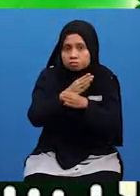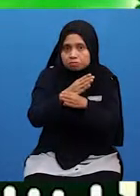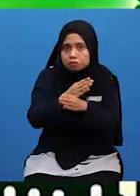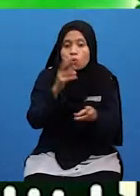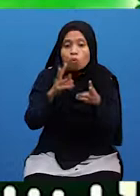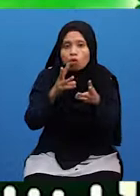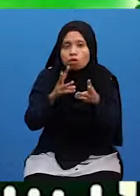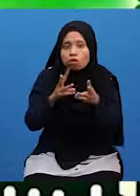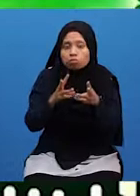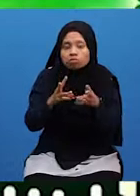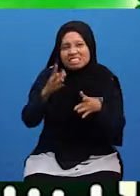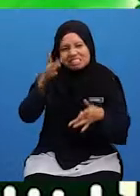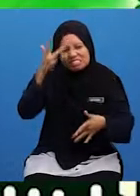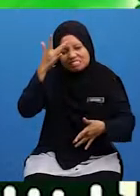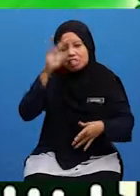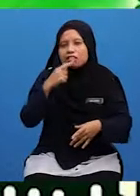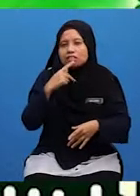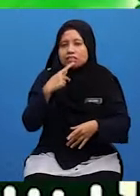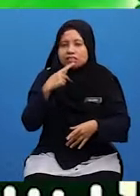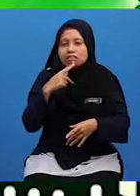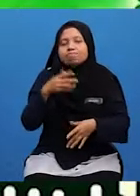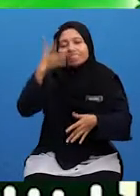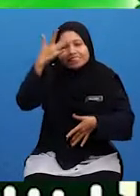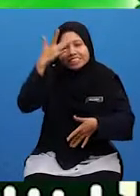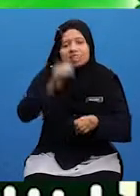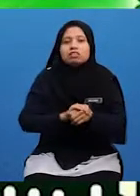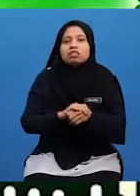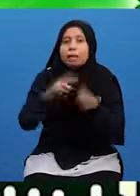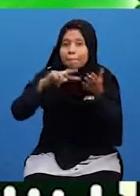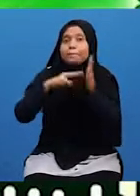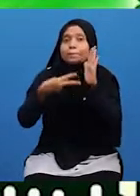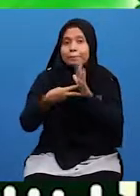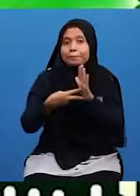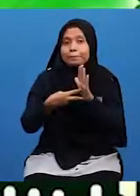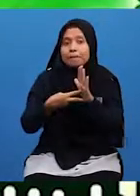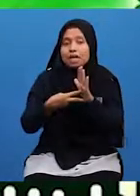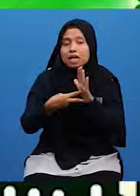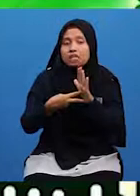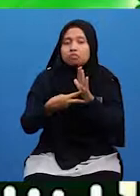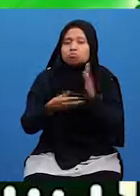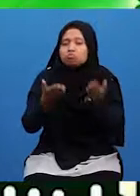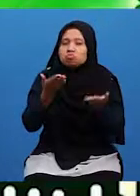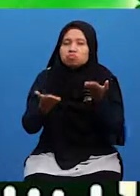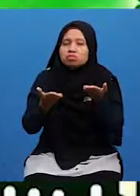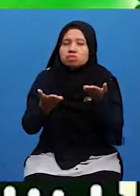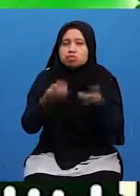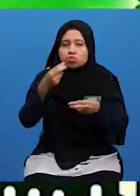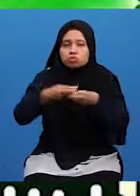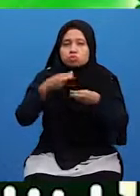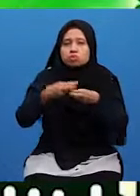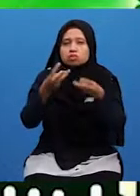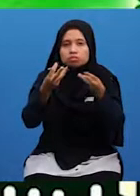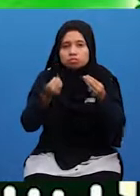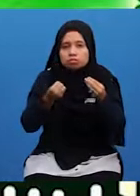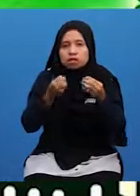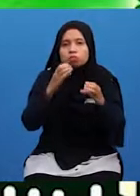Walaupun ianya Pahit Maksudnya Kadang-kadang Susah